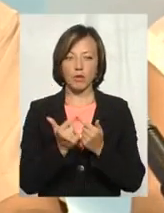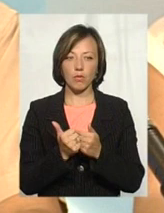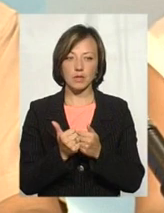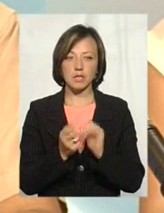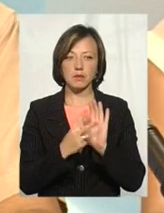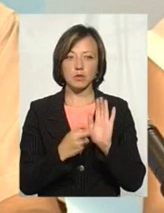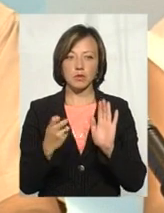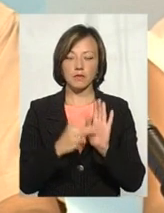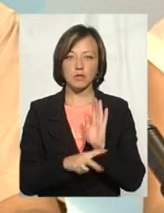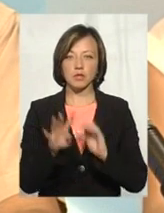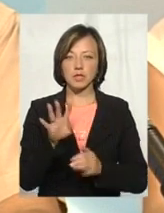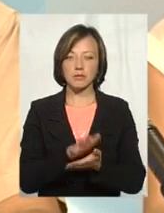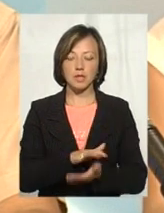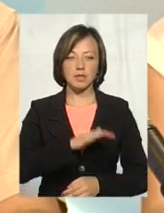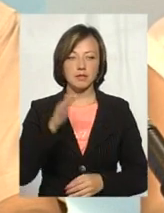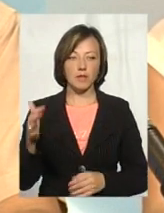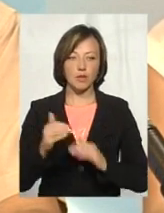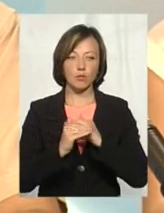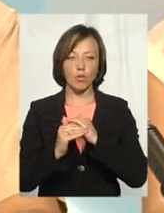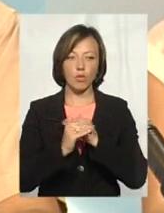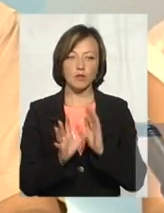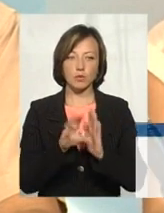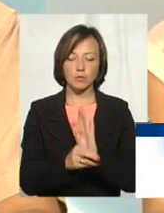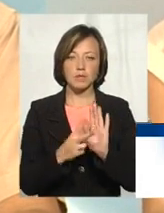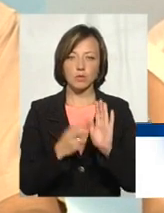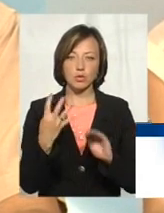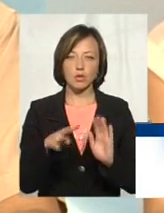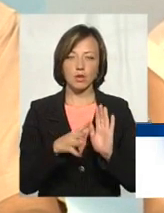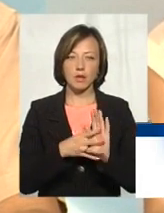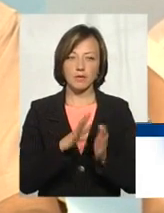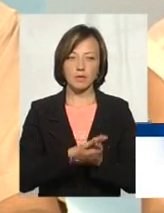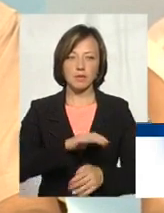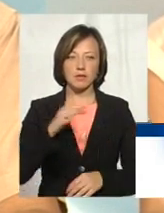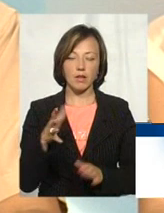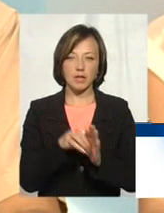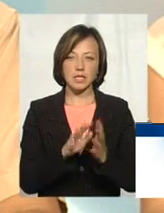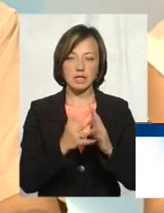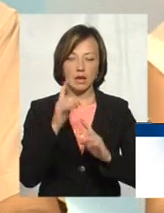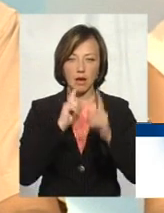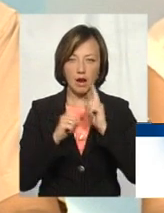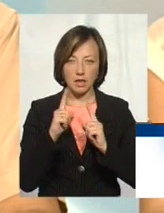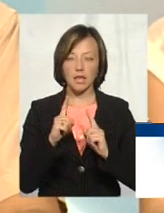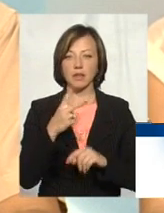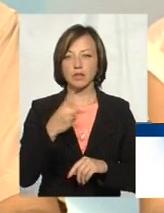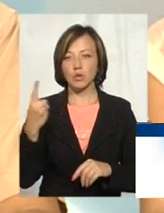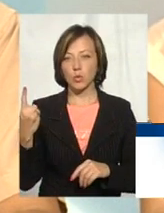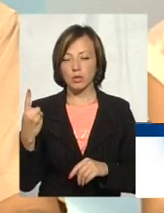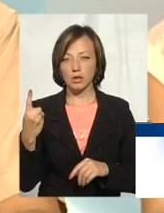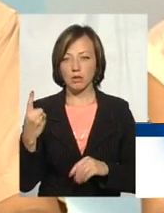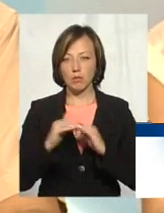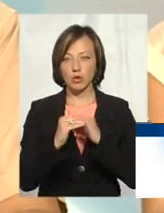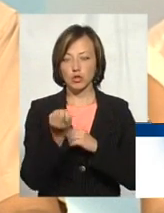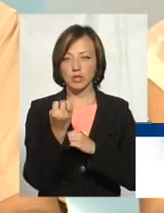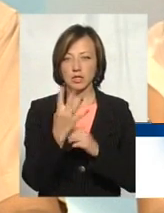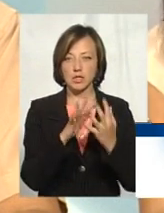784 сміттєзвалищі та полігони, в тому числі 749 сміттєзвалищ у відданні сільських рад, 21 полігон та 14